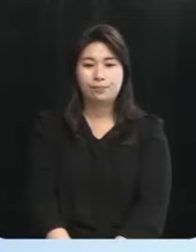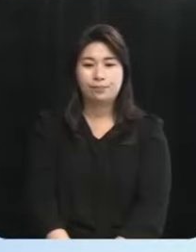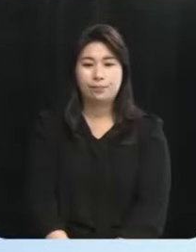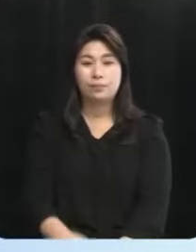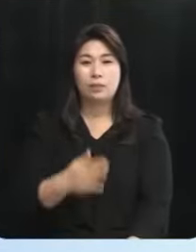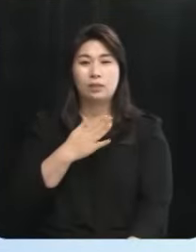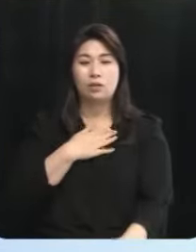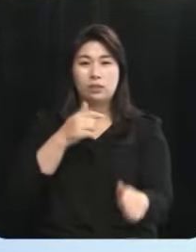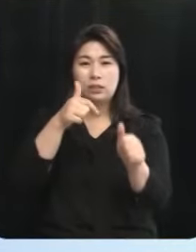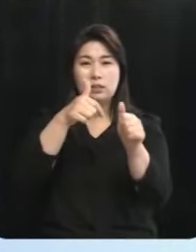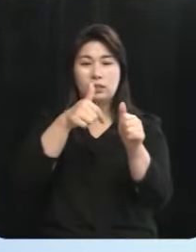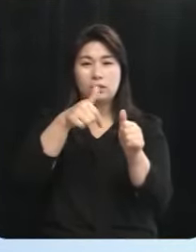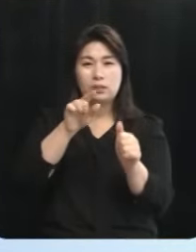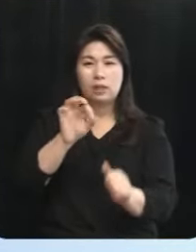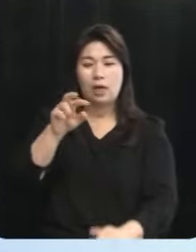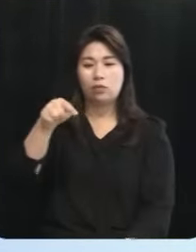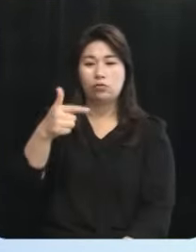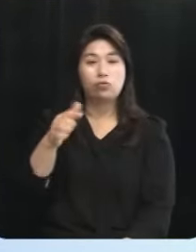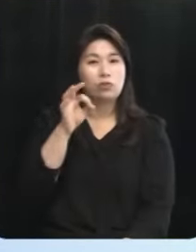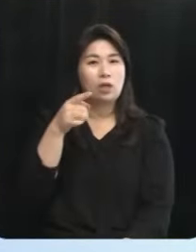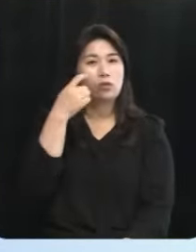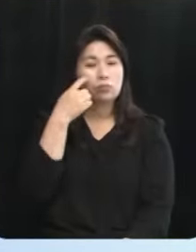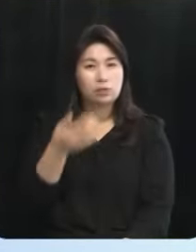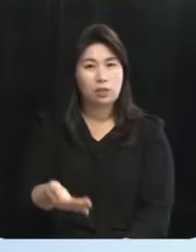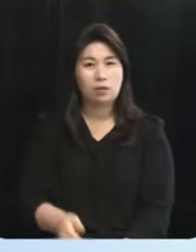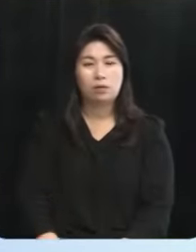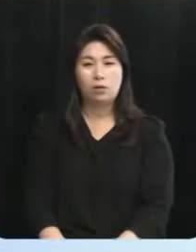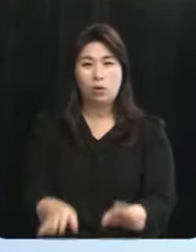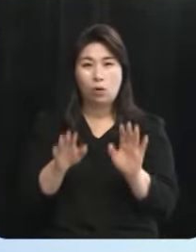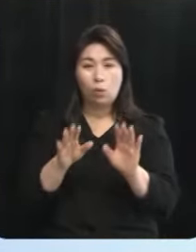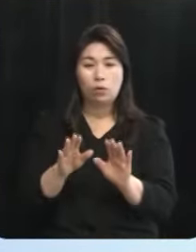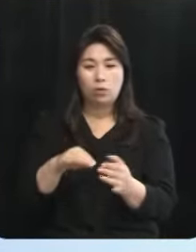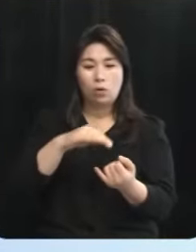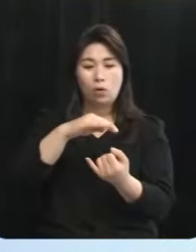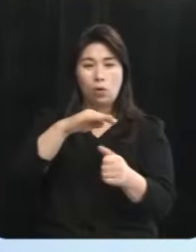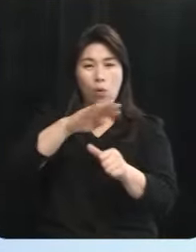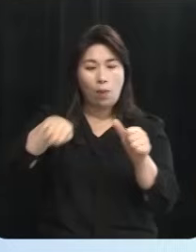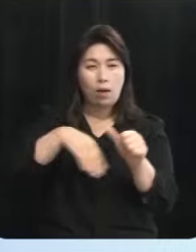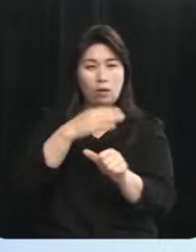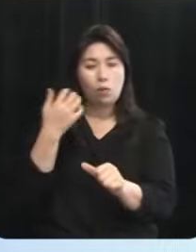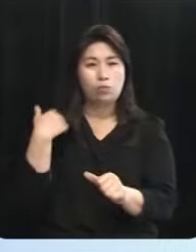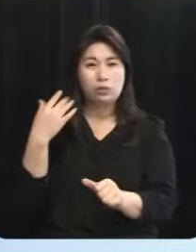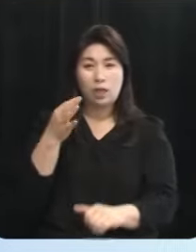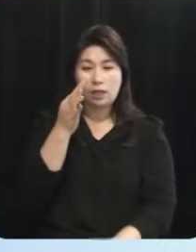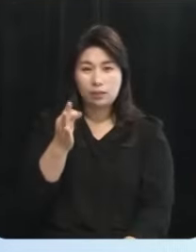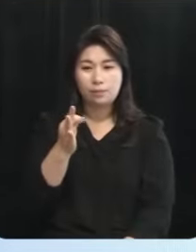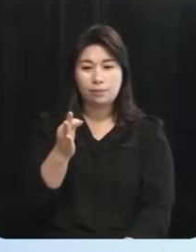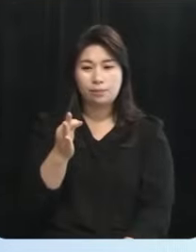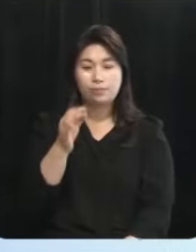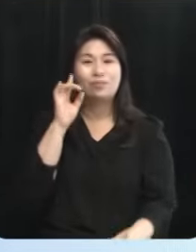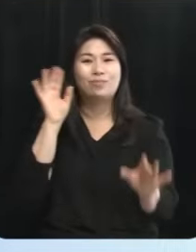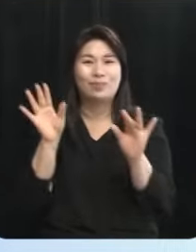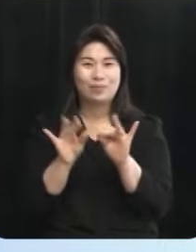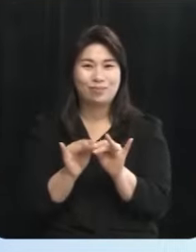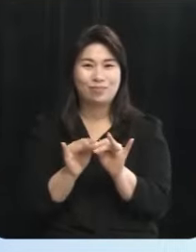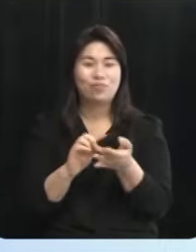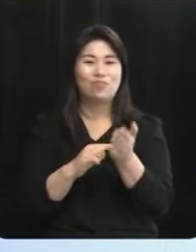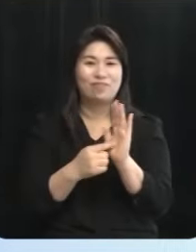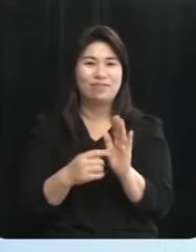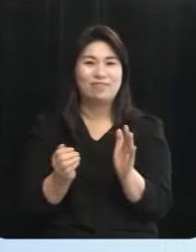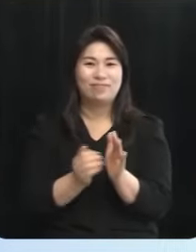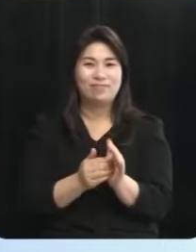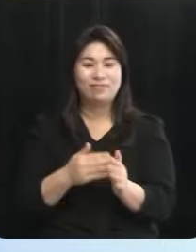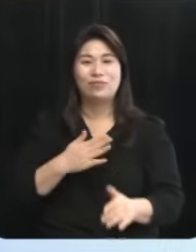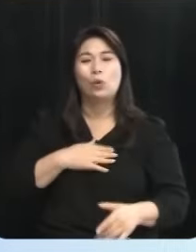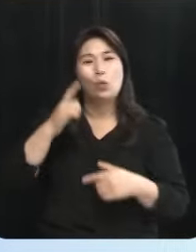강순아 후보님께 문의드리겠습니다 오늘 환경분담금에 대해서 찬성 입장을 밝히셨는데요